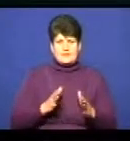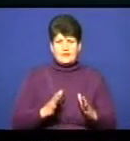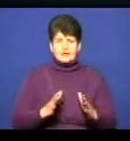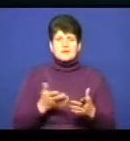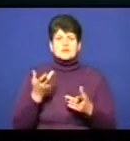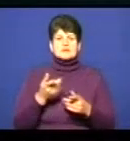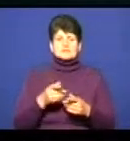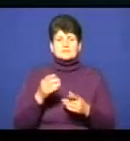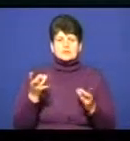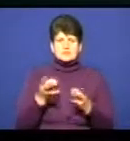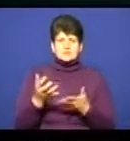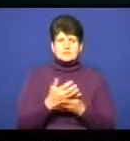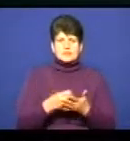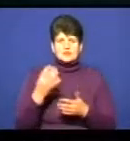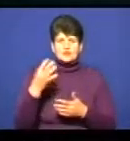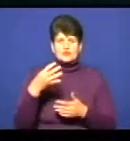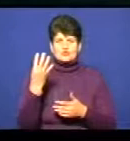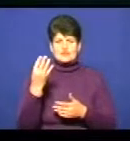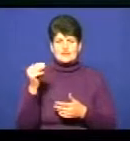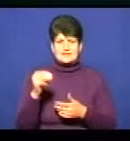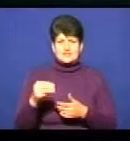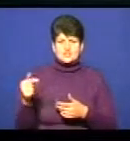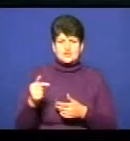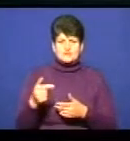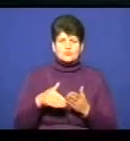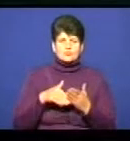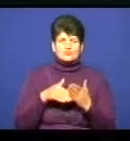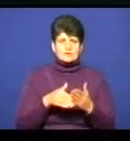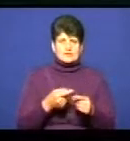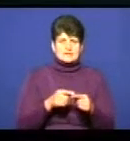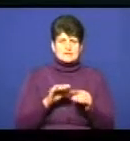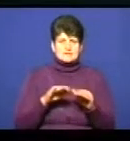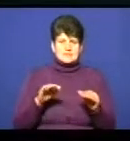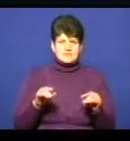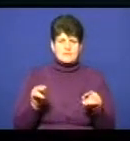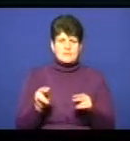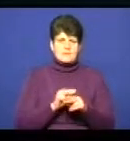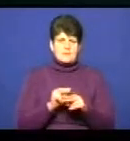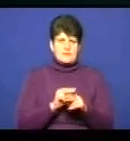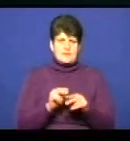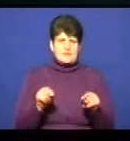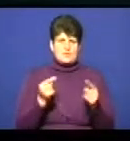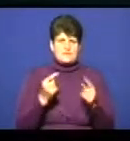Коваль, потрібно зібрати понад 44 тисячі гривень, щоб допомогти дітям пройти реабілітацію.